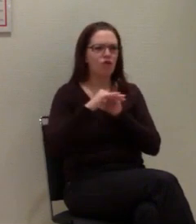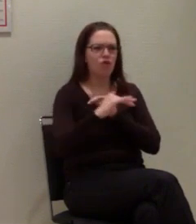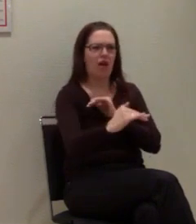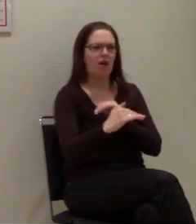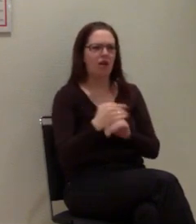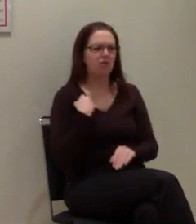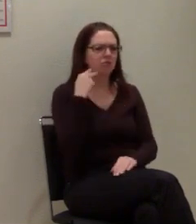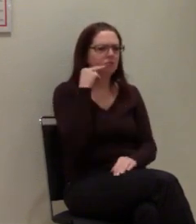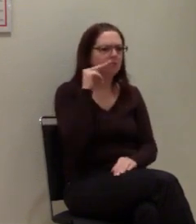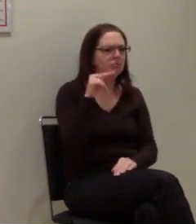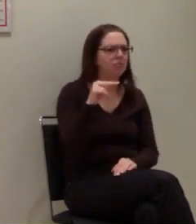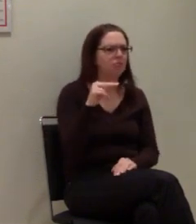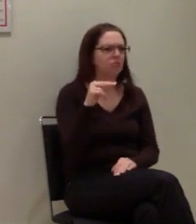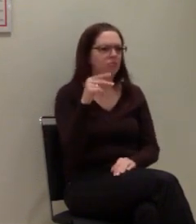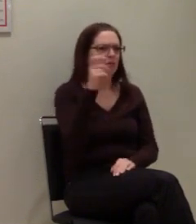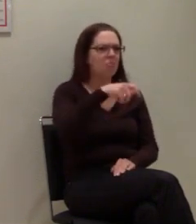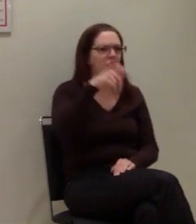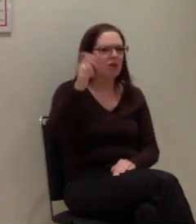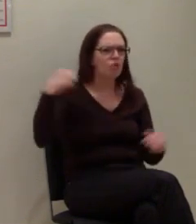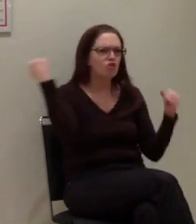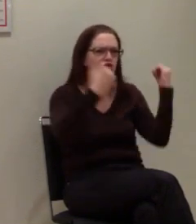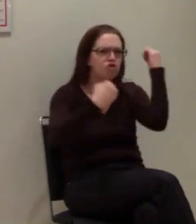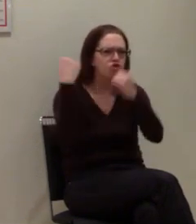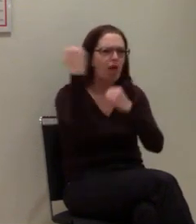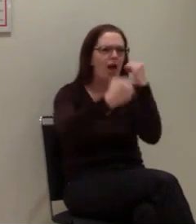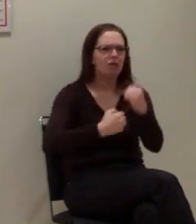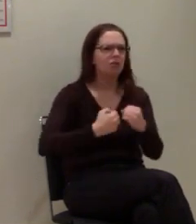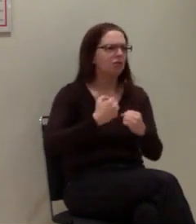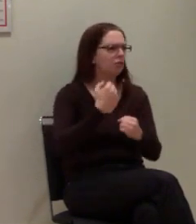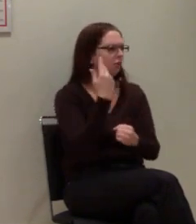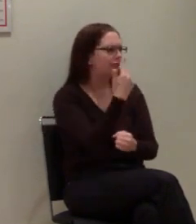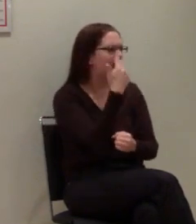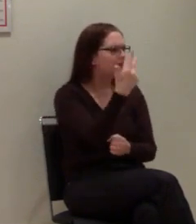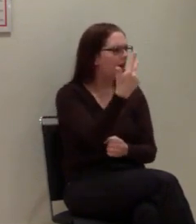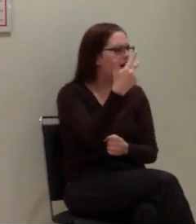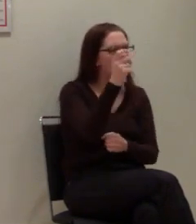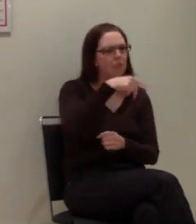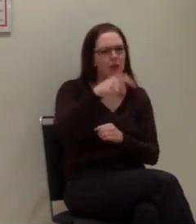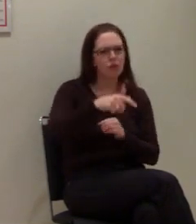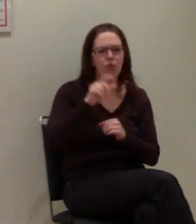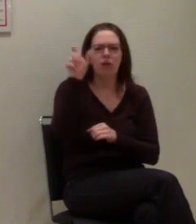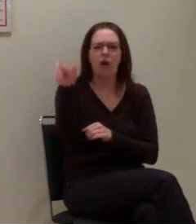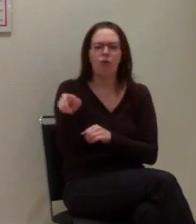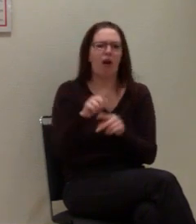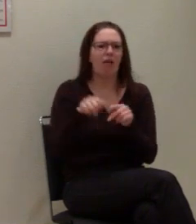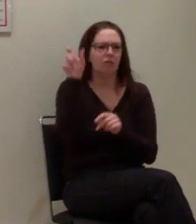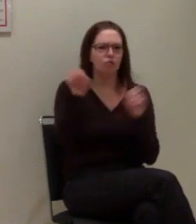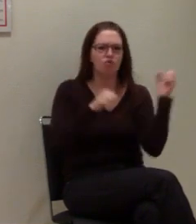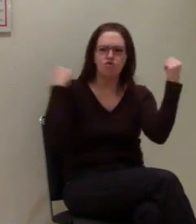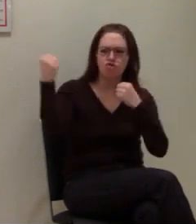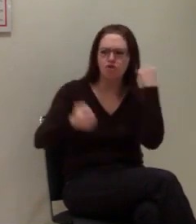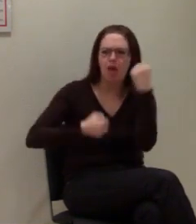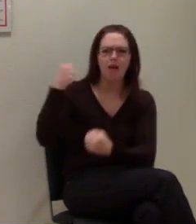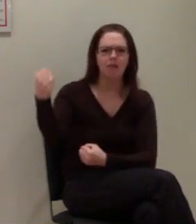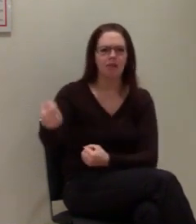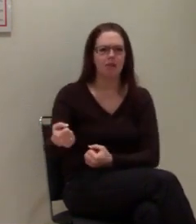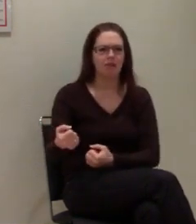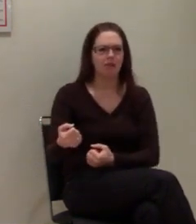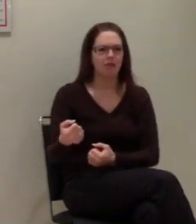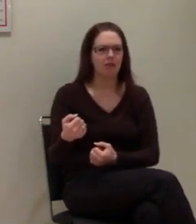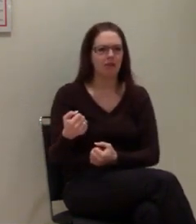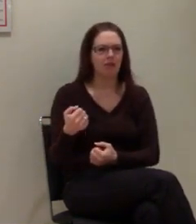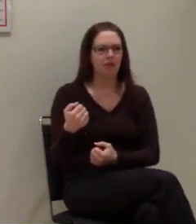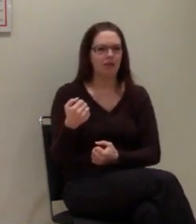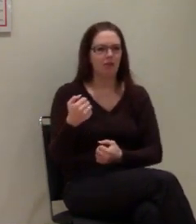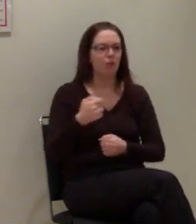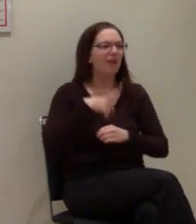beobachtet dort eine Schlägerei oder Übergriffe von irgendwelchen Schlägern auf einen normalen Menschen, auf einen normalen Bürger. Da